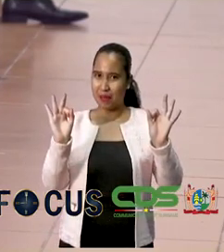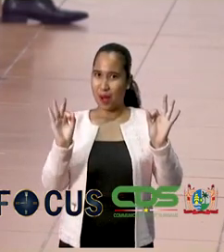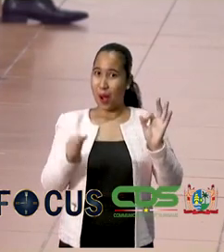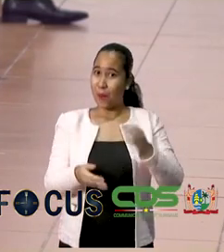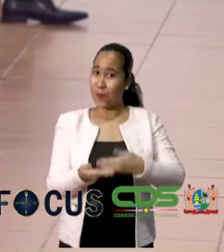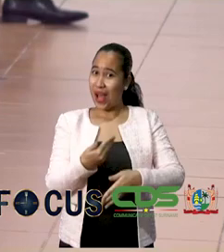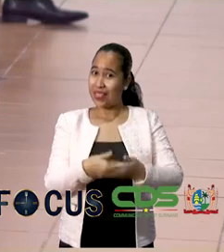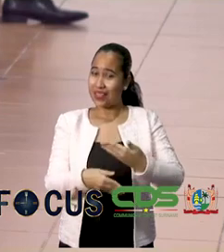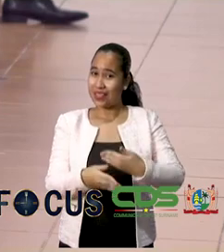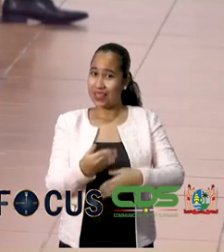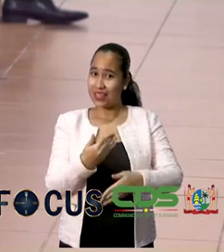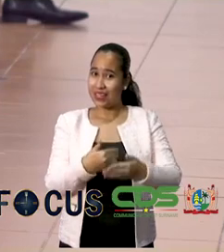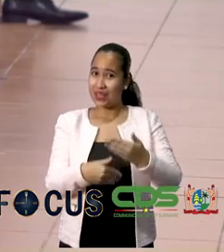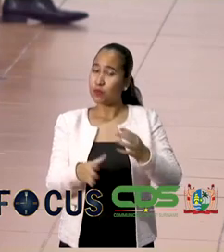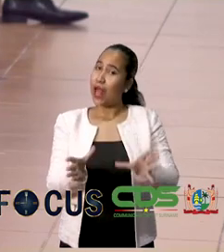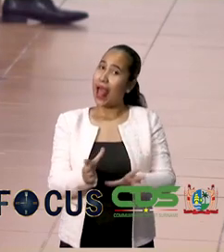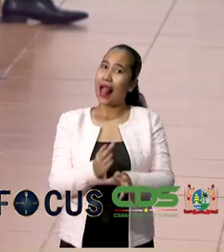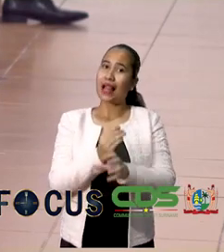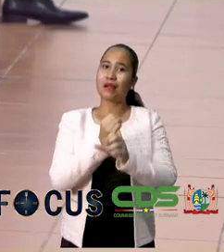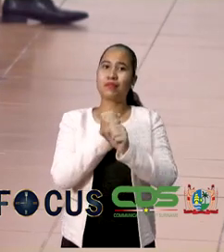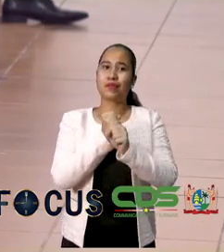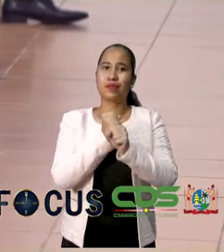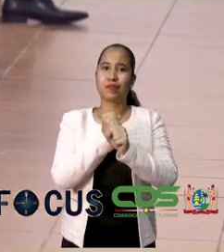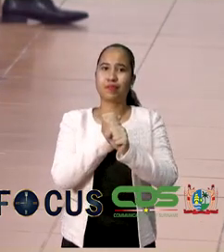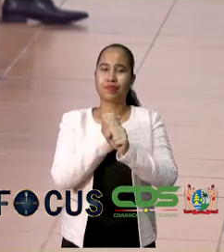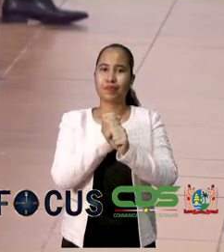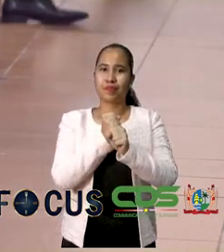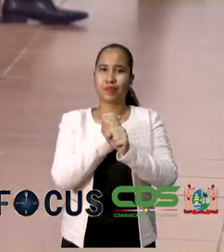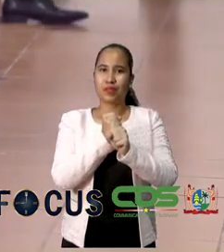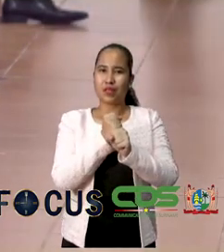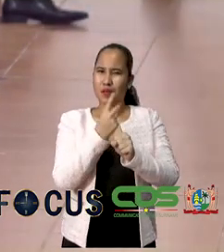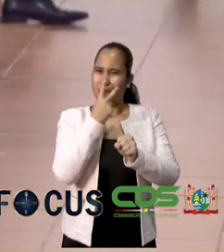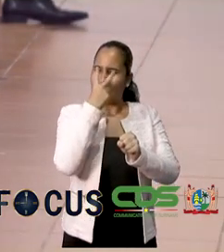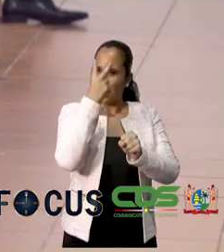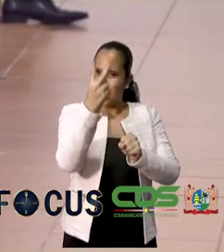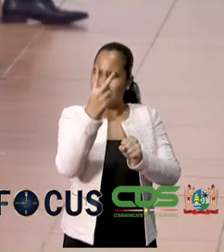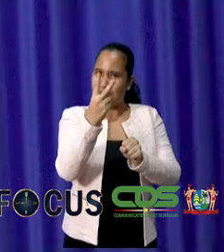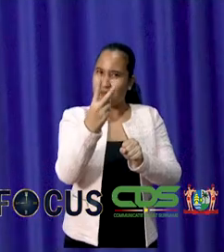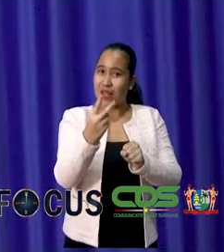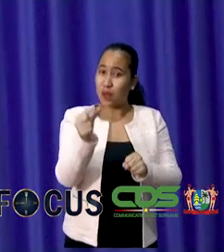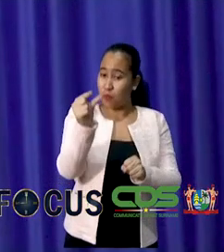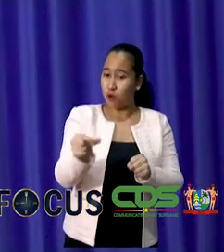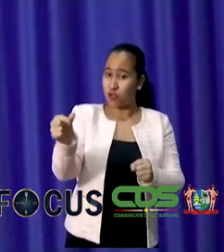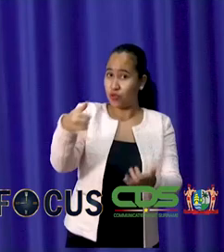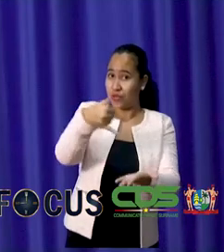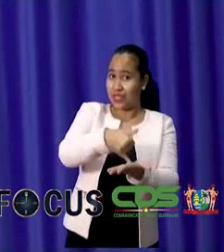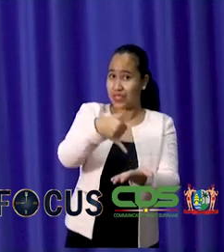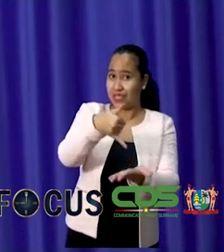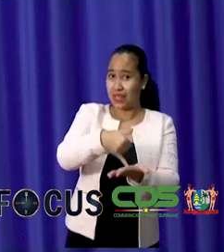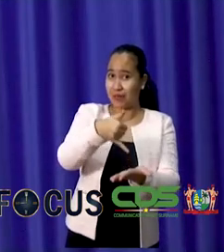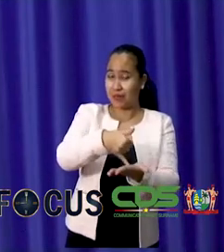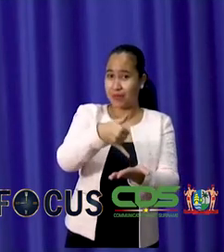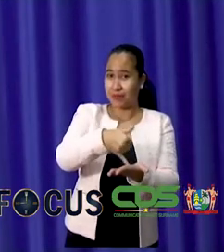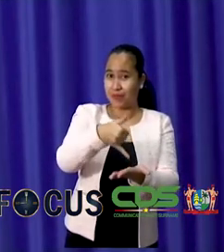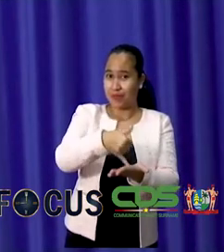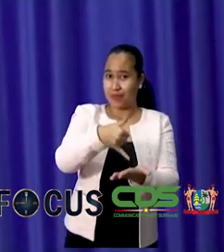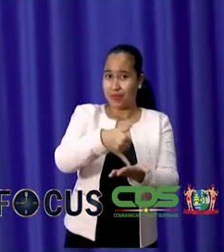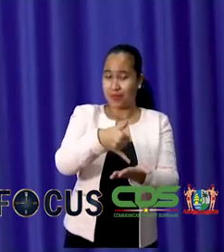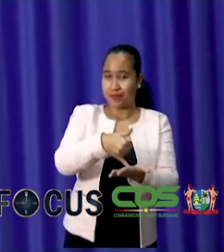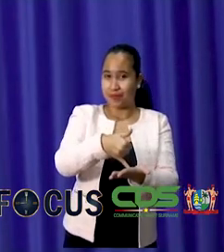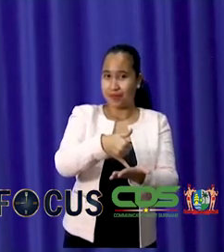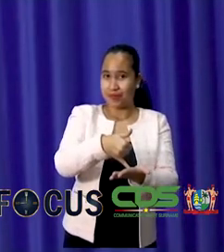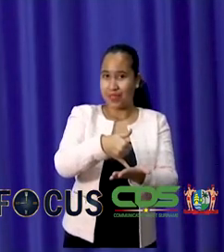dat ertoe moet leiden dat de opvattingen van de kiezers zoveel mogelijk worden afgespiegeld in de